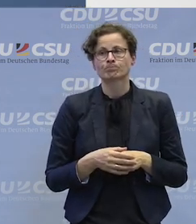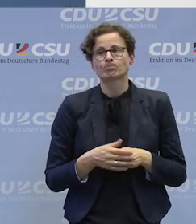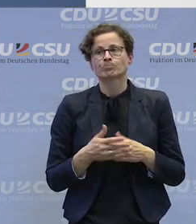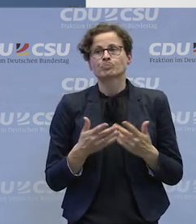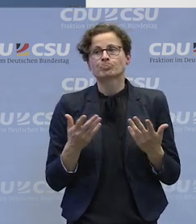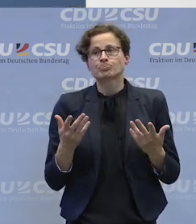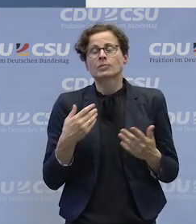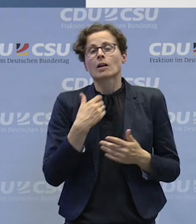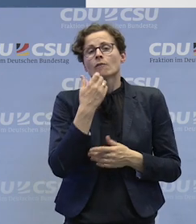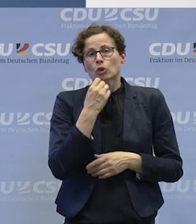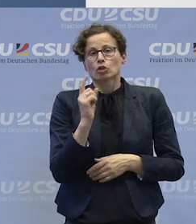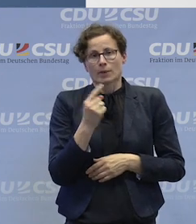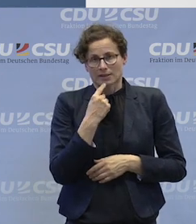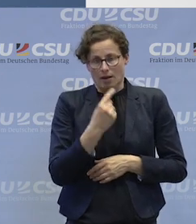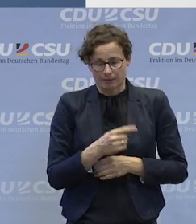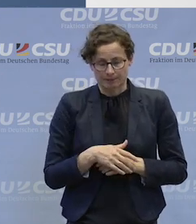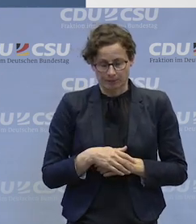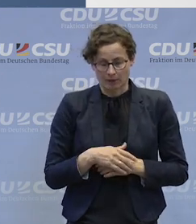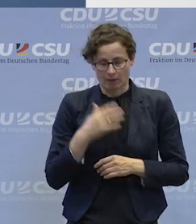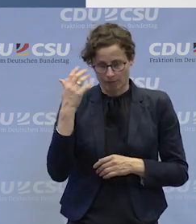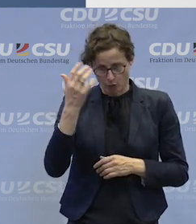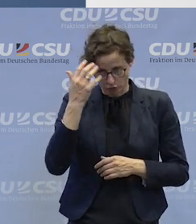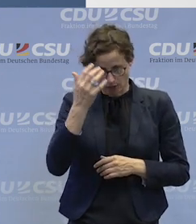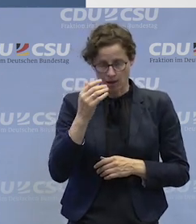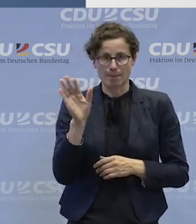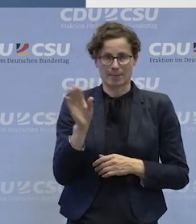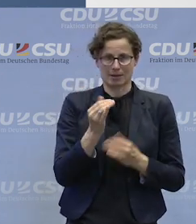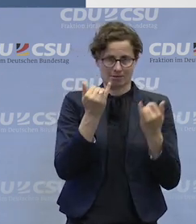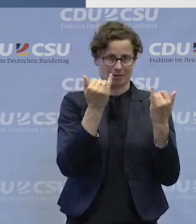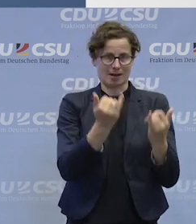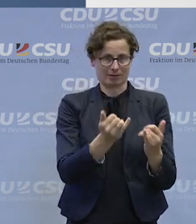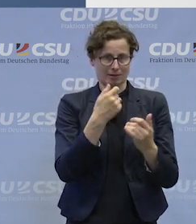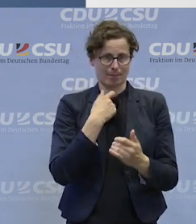eines klarstellen, selbst wenn wir mit dem persönlichen Budget